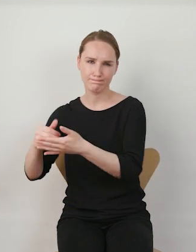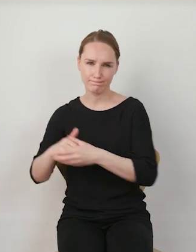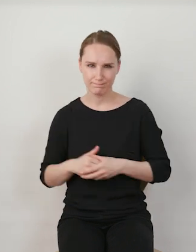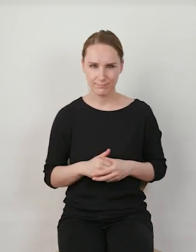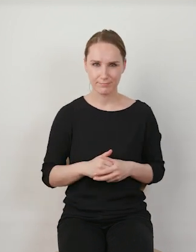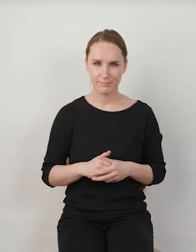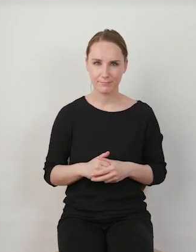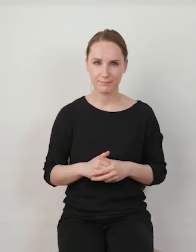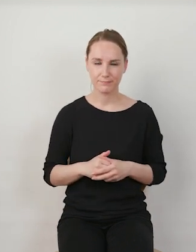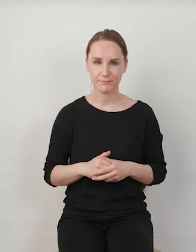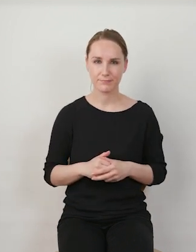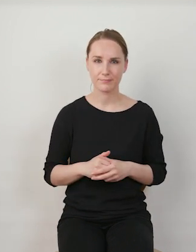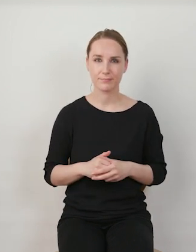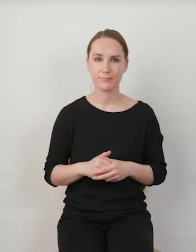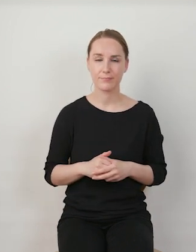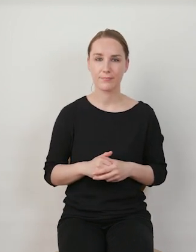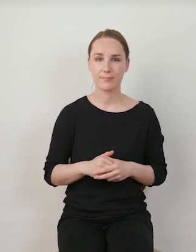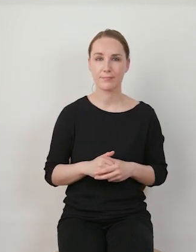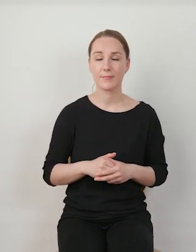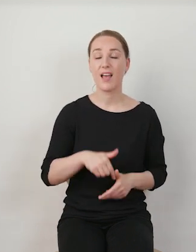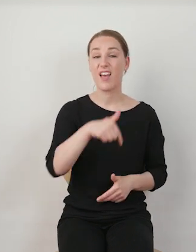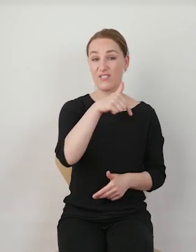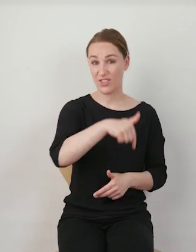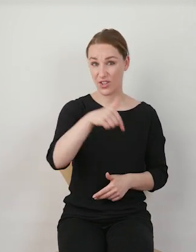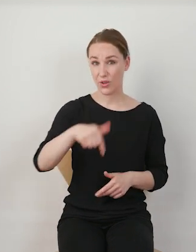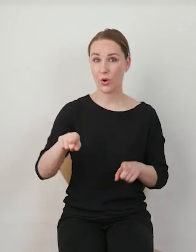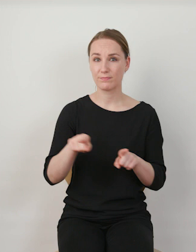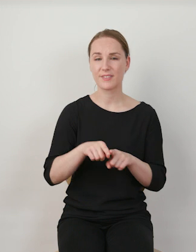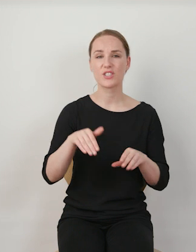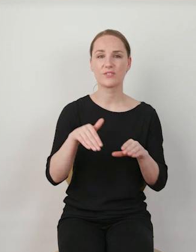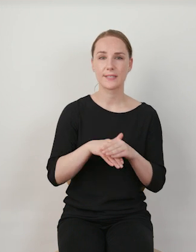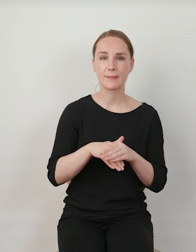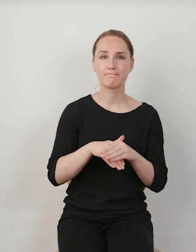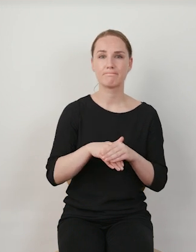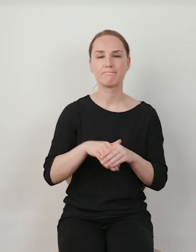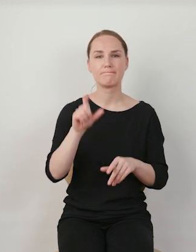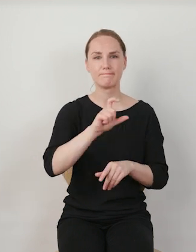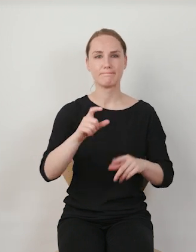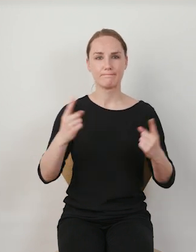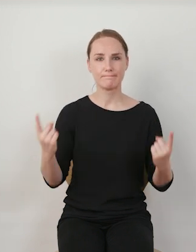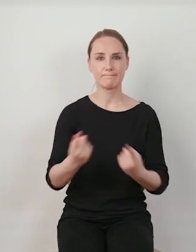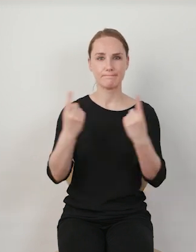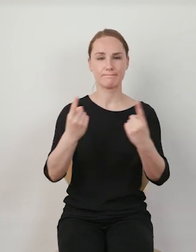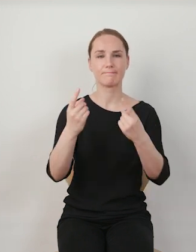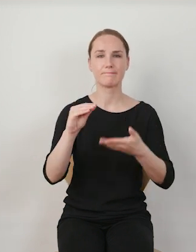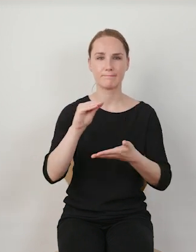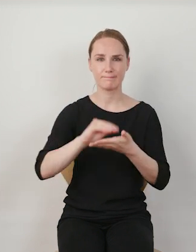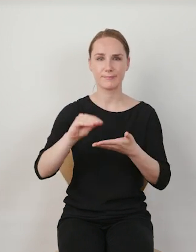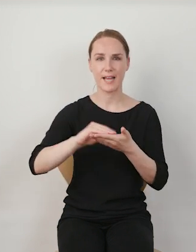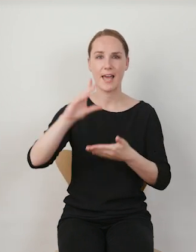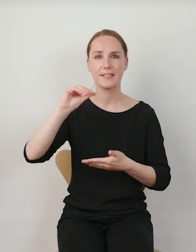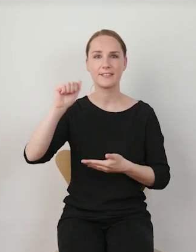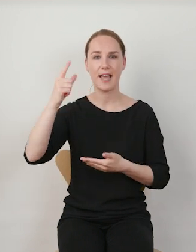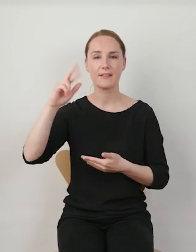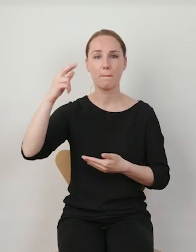rozpatrywać TikToka, jest koncepcja permanentnej kampanii, którą opisuje między innymi Aiden